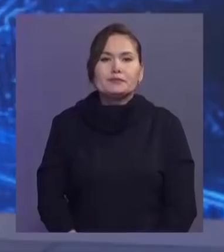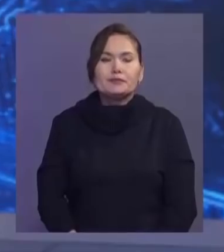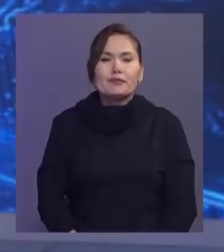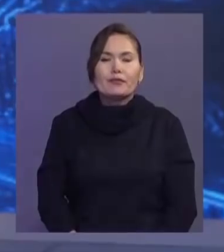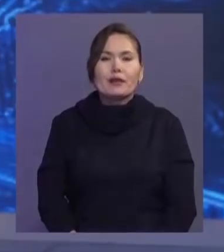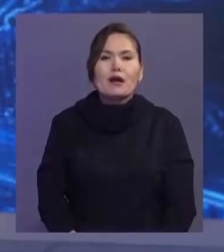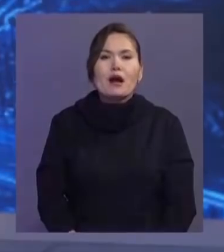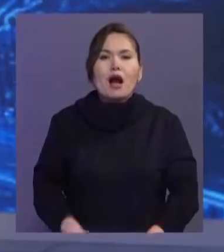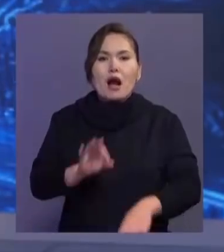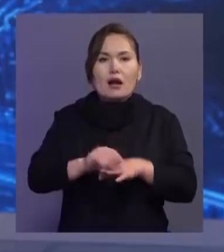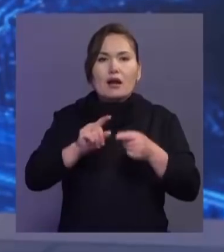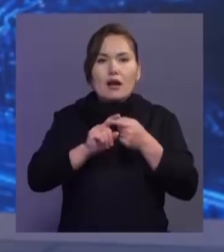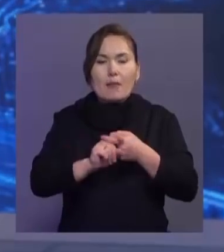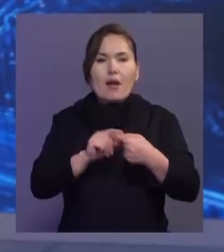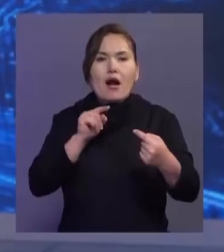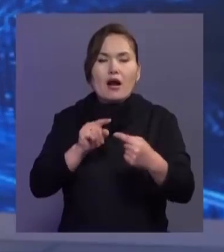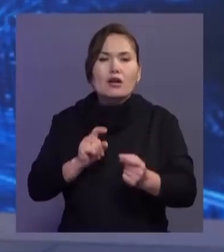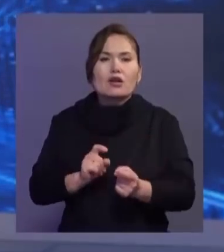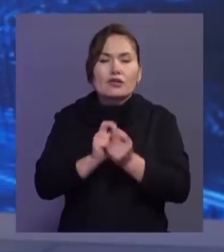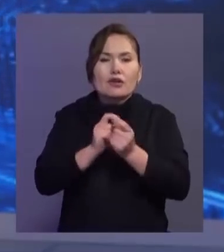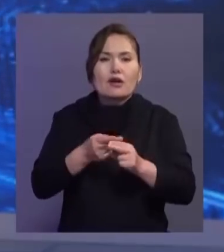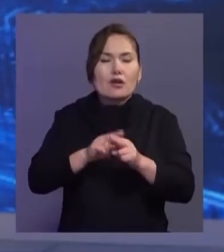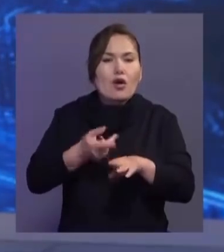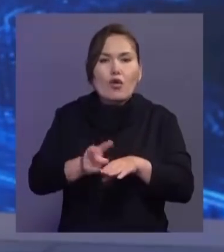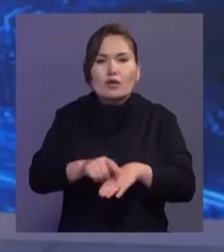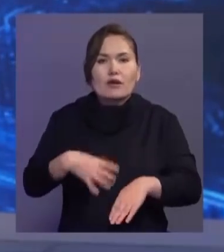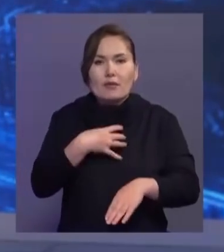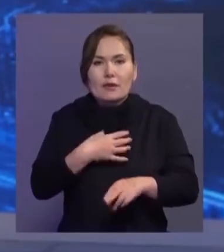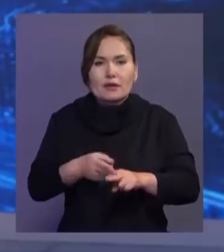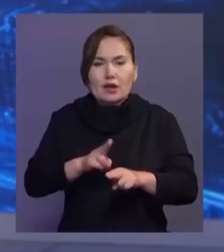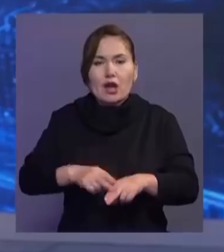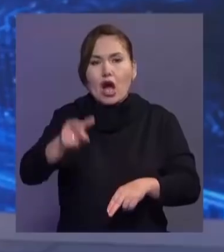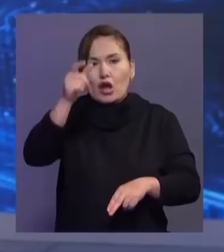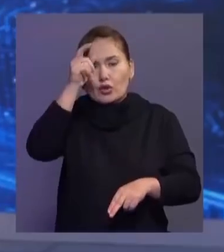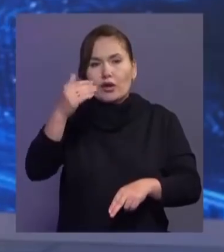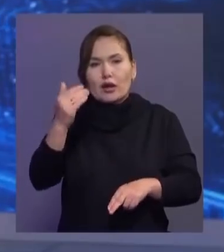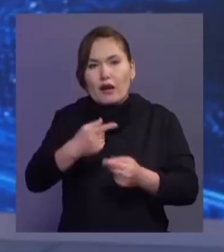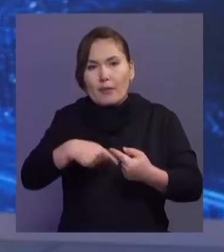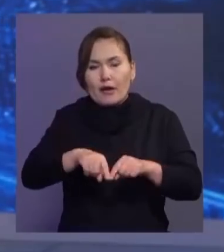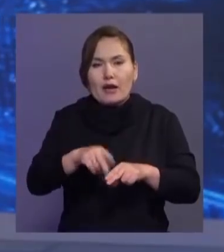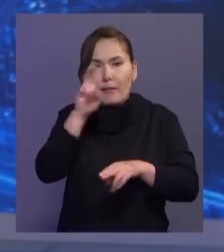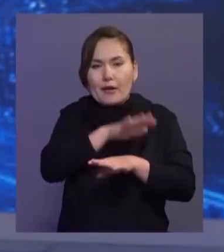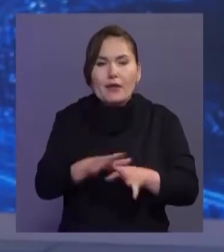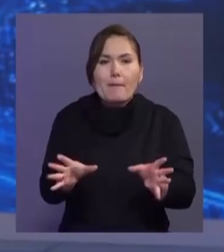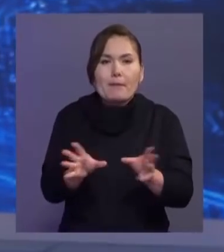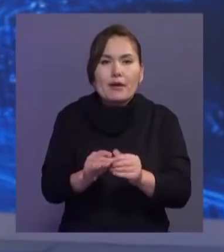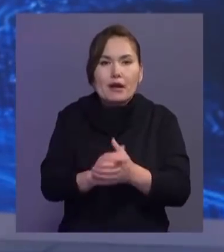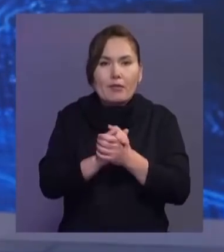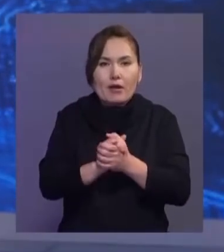Коронавируске ғарсы күрес қалғар алғын тымақтастықтың маңызлығын көрсетті. Соның үшінде Түркі кенгесі елдерінің бірлігімен